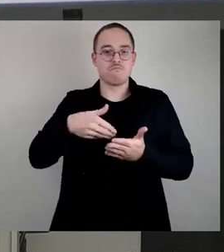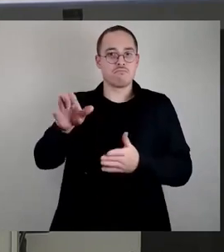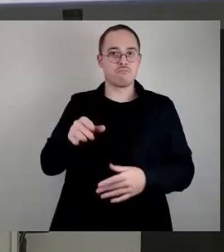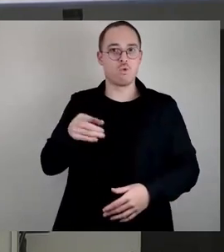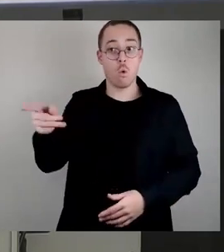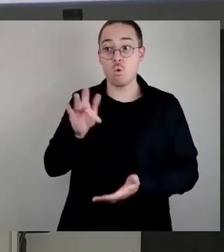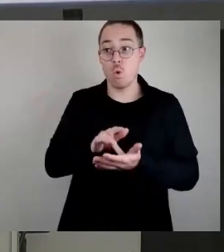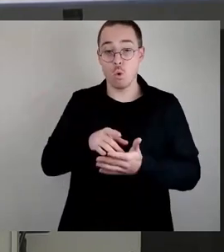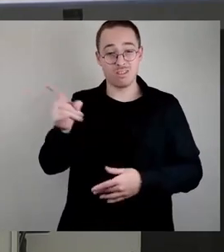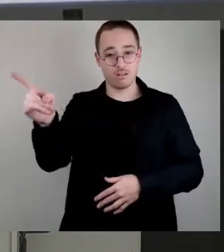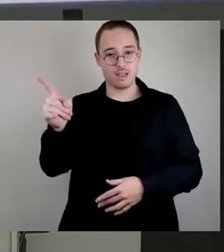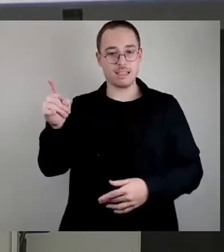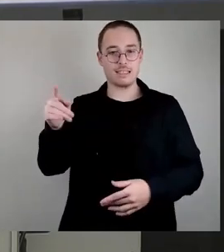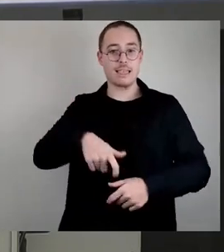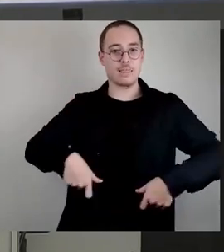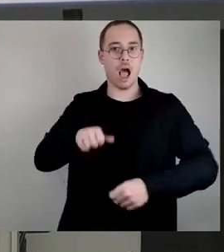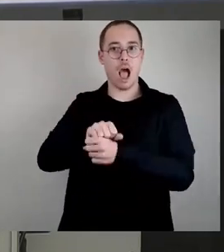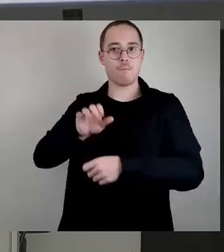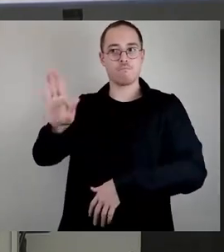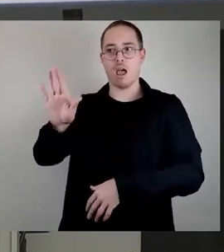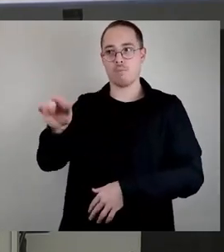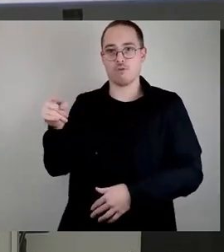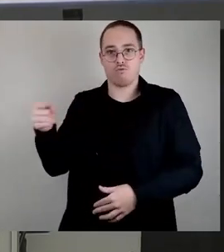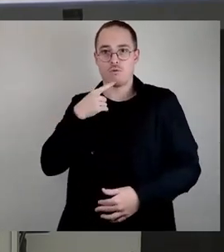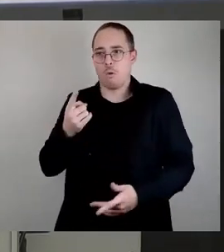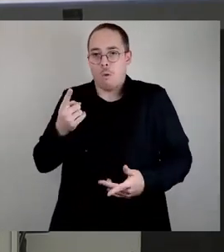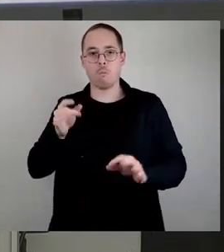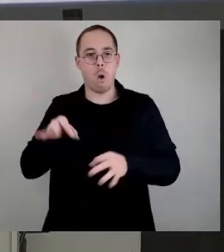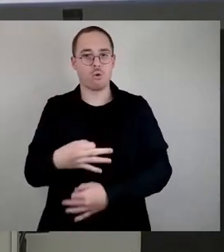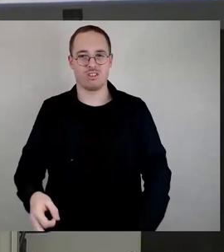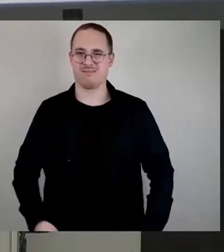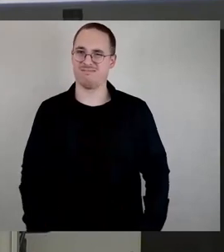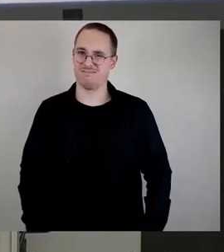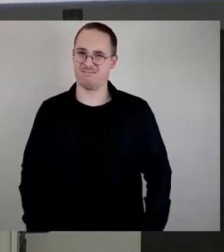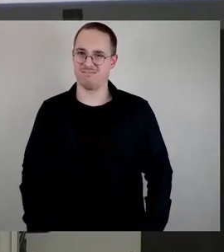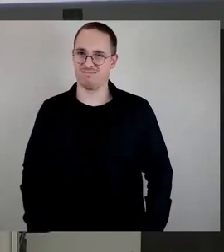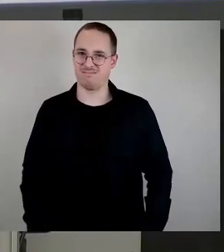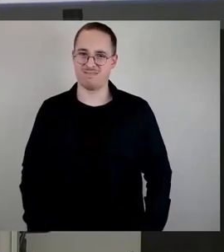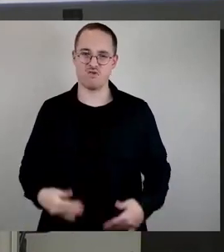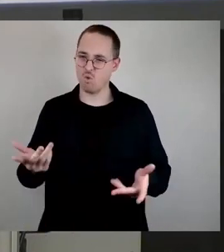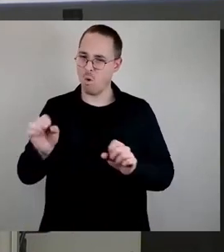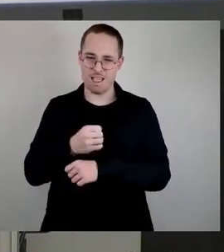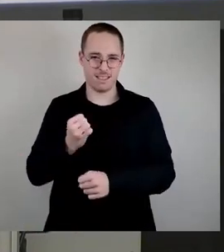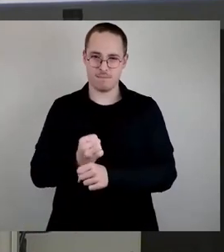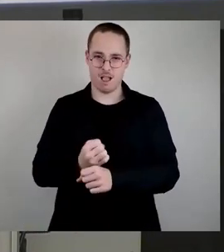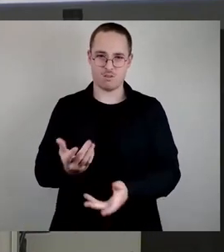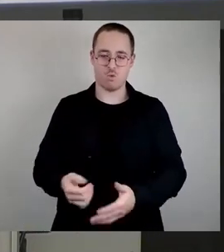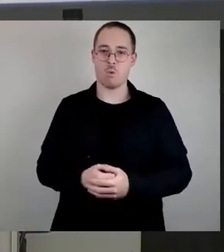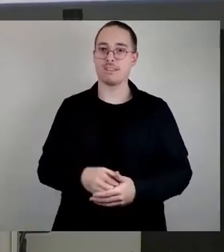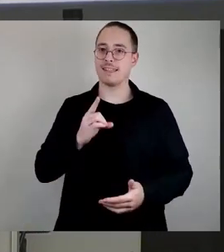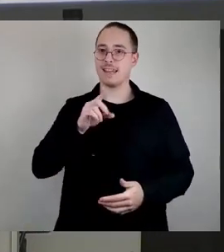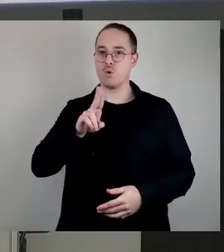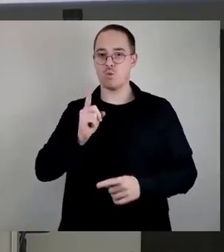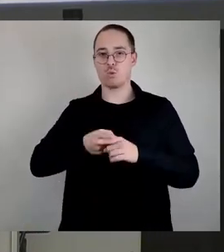keinen Nutzen haben. Also Leute, so geht das nicht. CDU-Antrag und Freie Wähler lehnen wir ab, dem gesamten